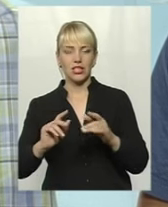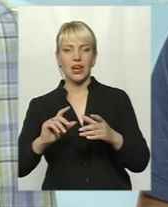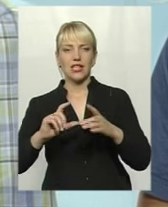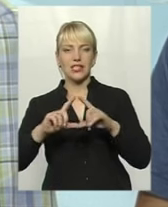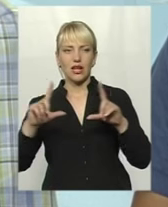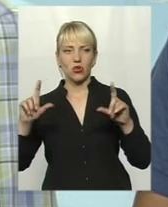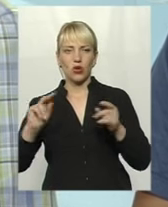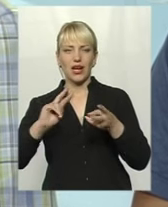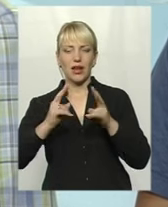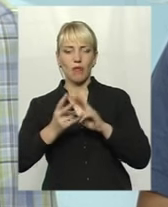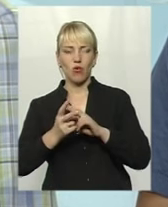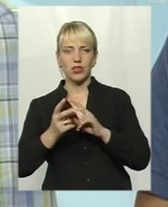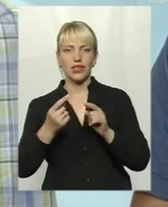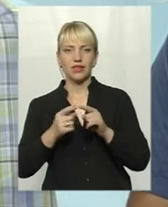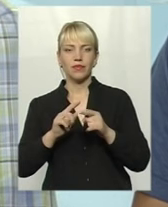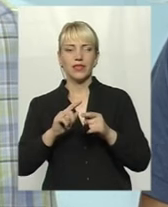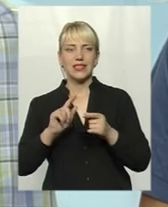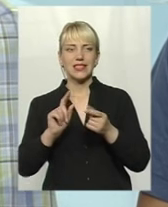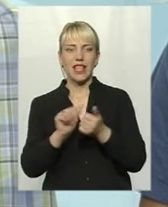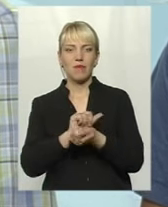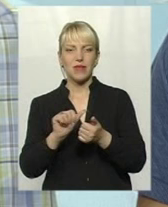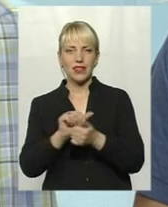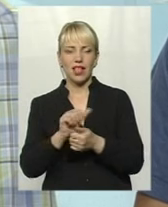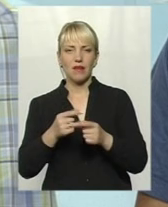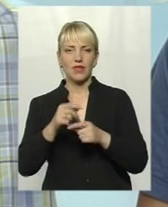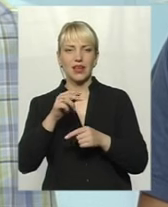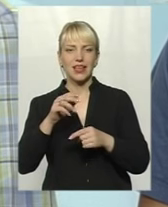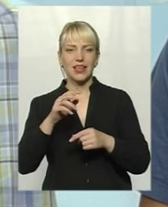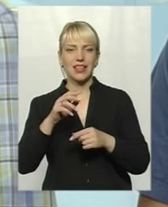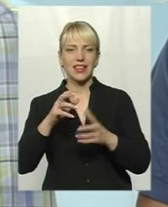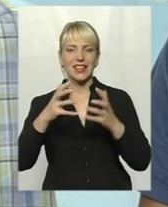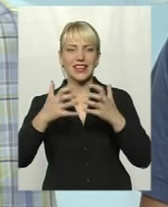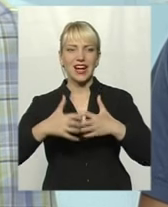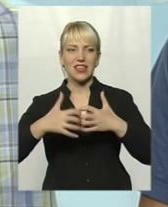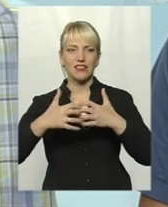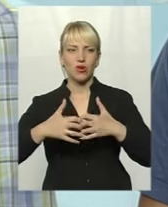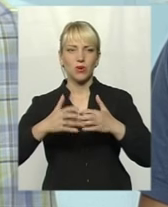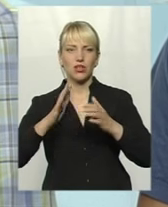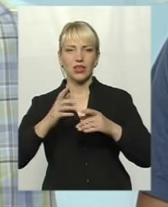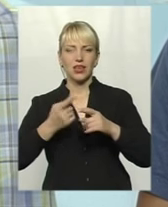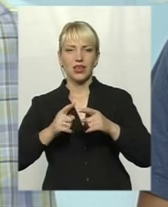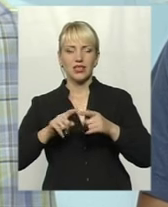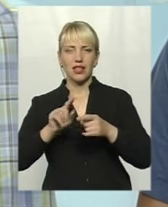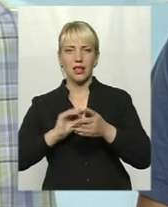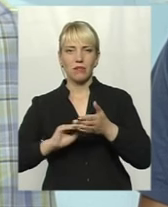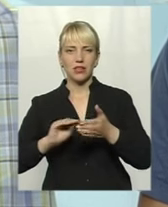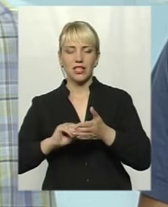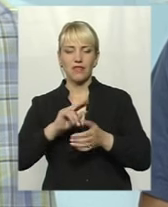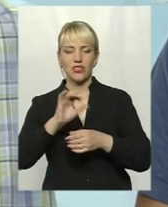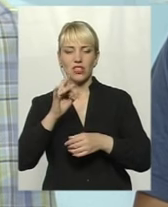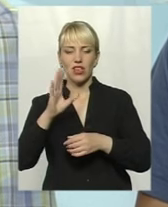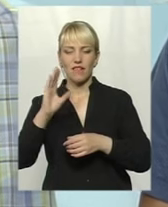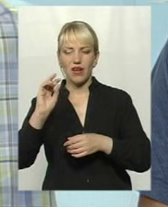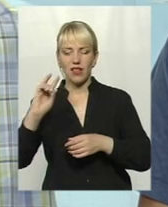трансформатора. Тільки я ось це написав, в червні місяці у нас пів села сиділо без однієї фази. Пів